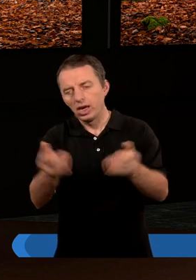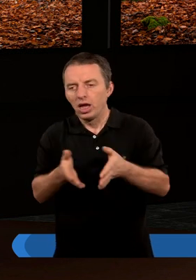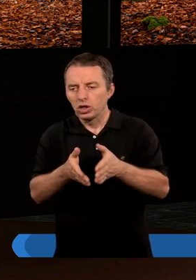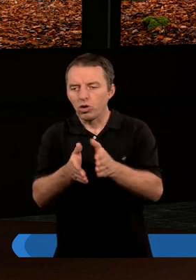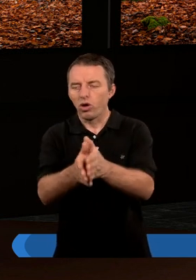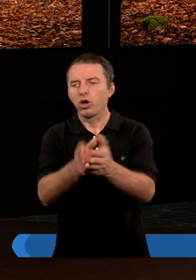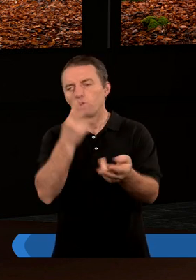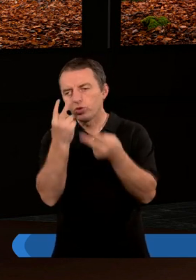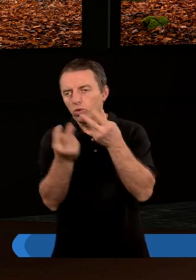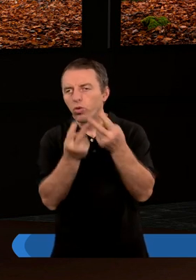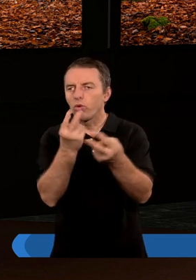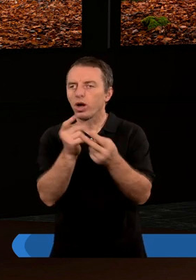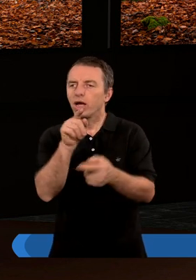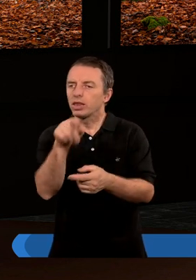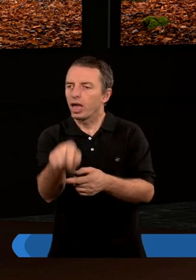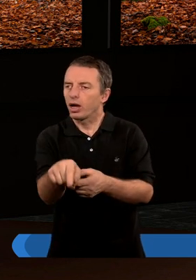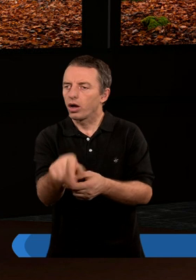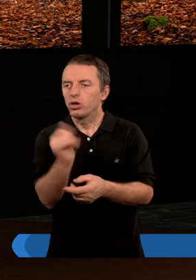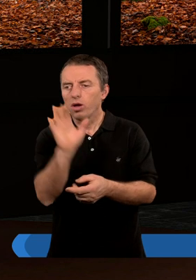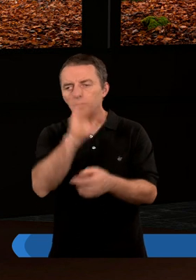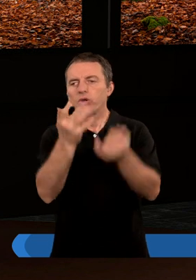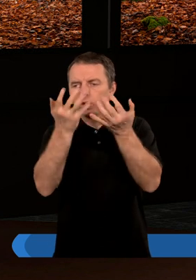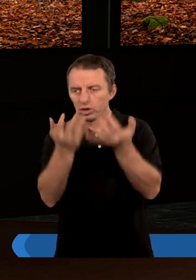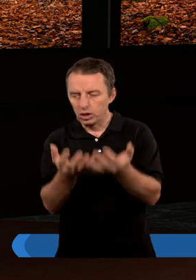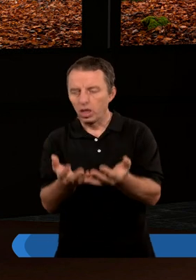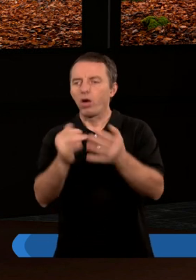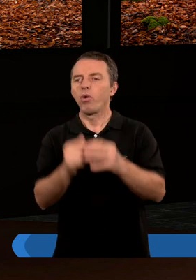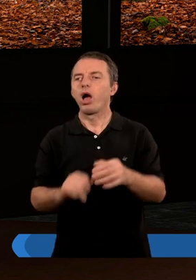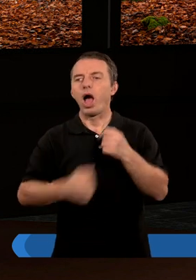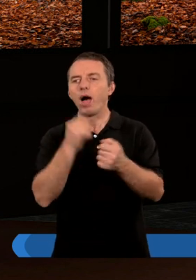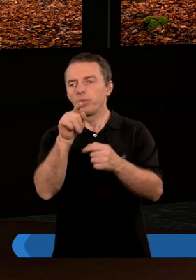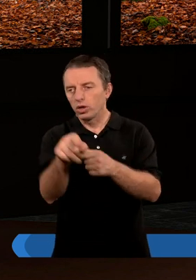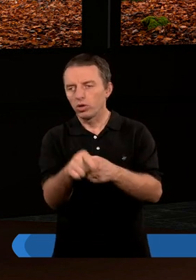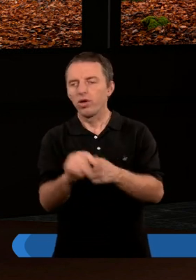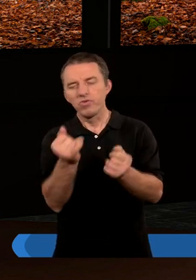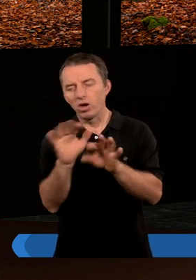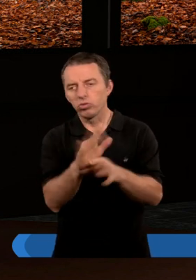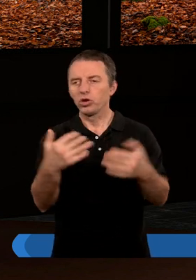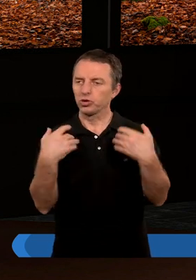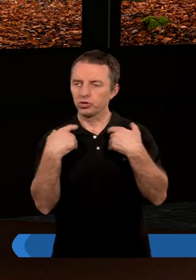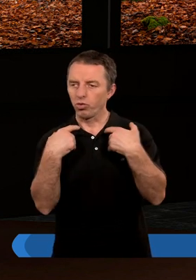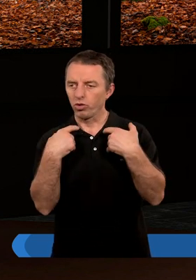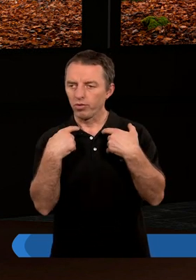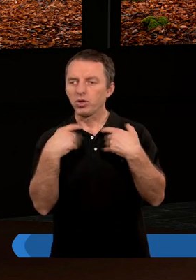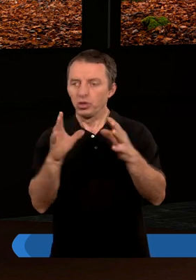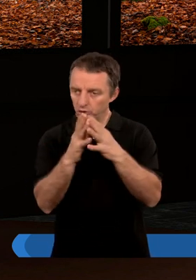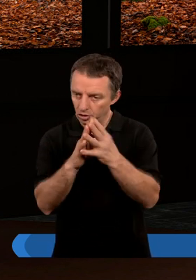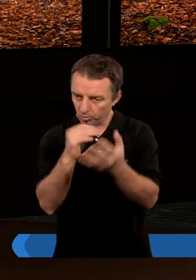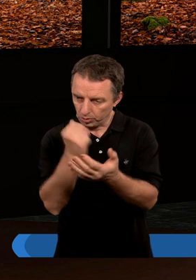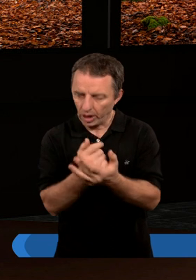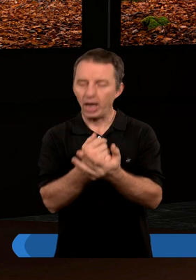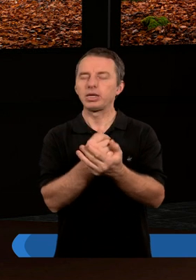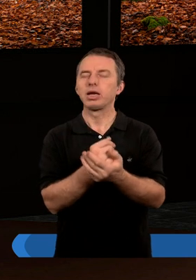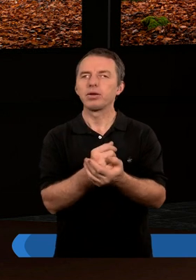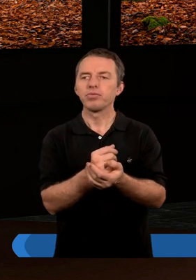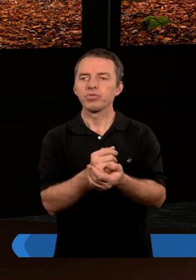innej drogi w swoim życiu. Szuka, co Bóg chciałby, żeby on robił, w jaki sposób, żeby żył. I dziesięć przykazań